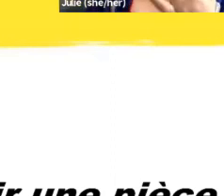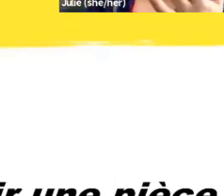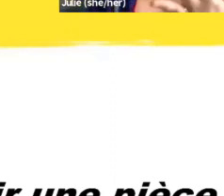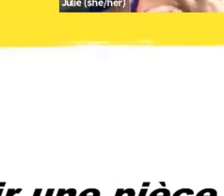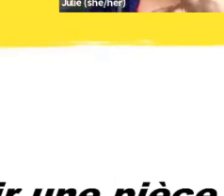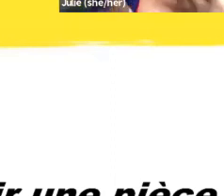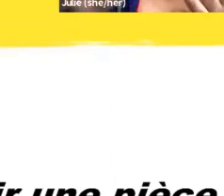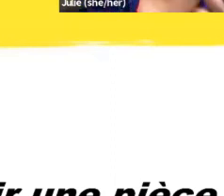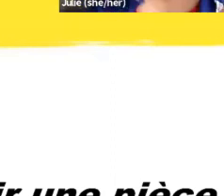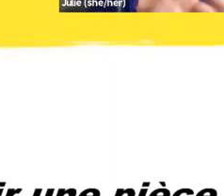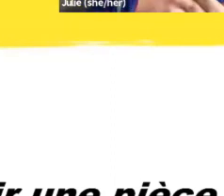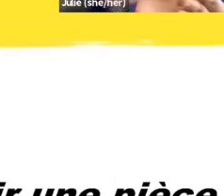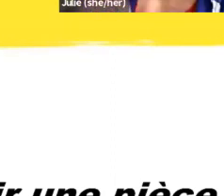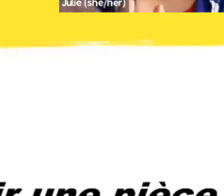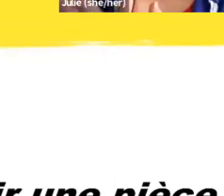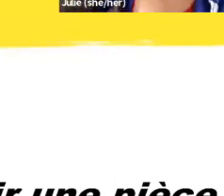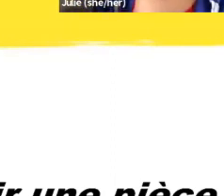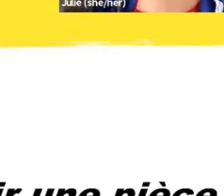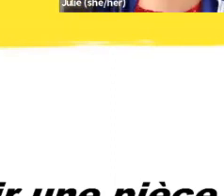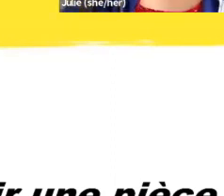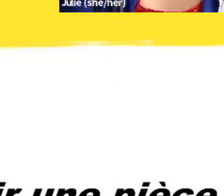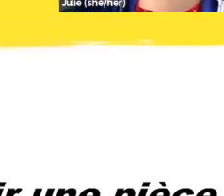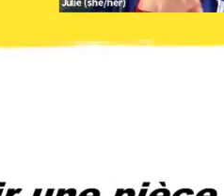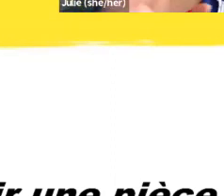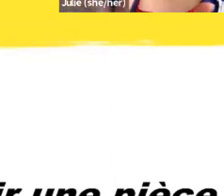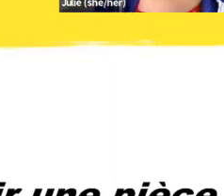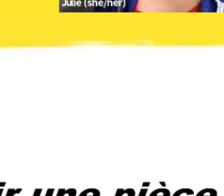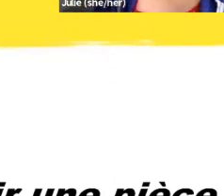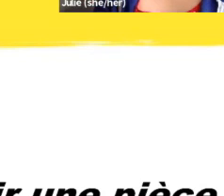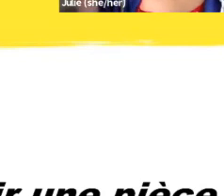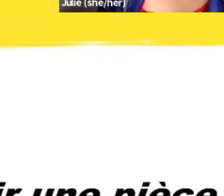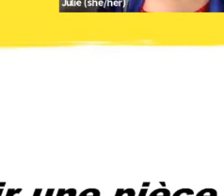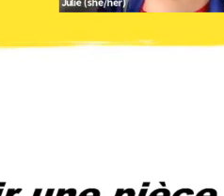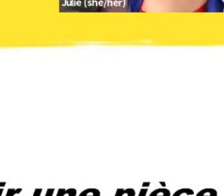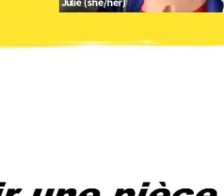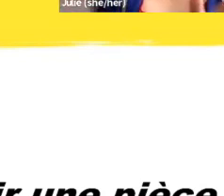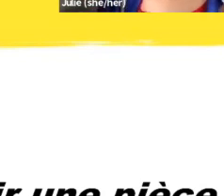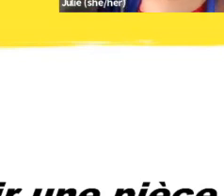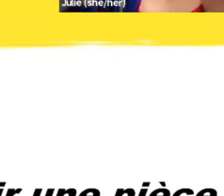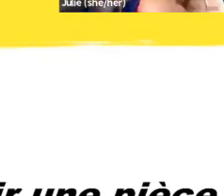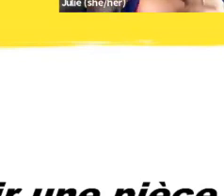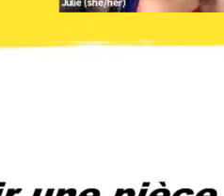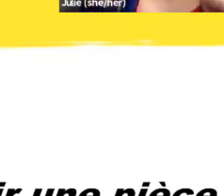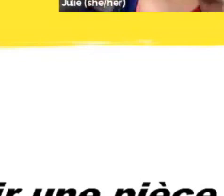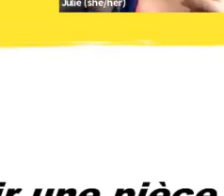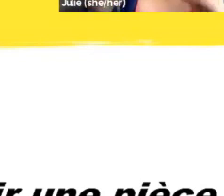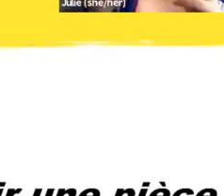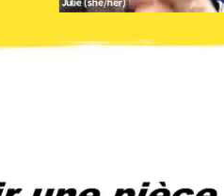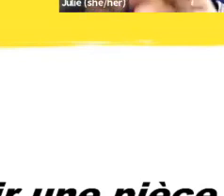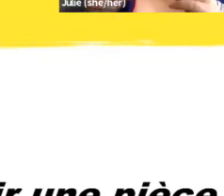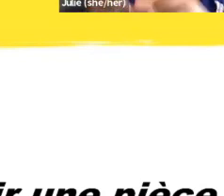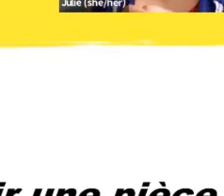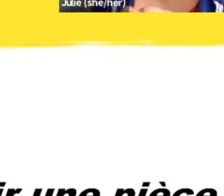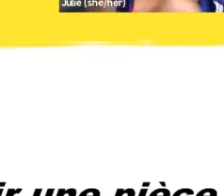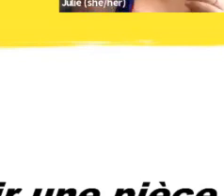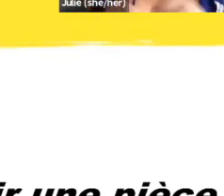vignette même, les petits collants avec le mois, la date d'expiration initiale et ça inclut le